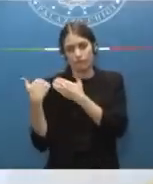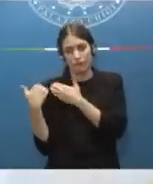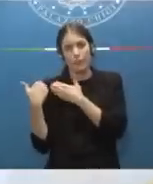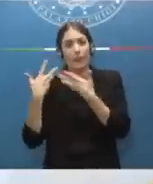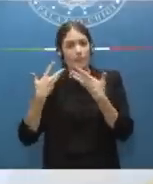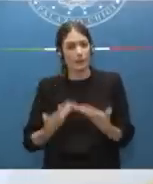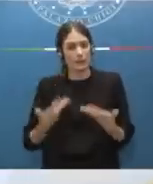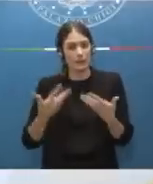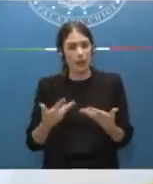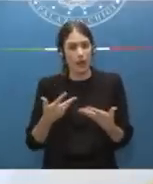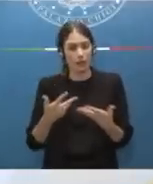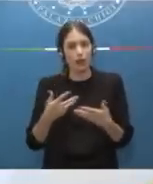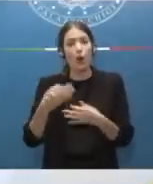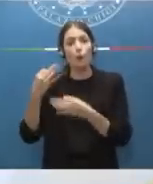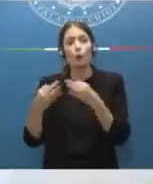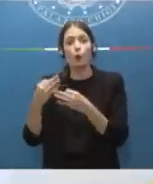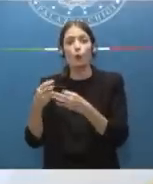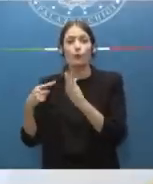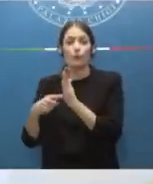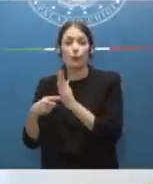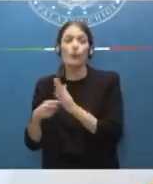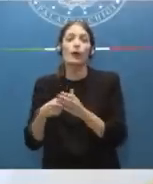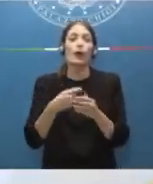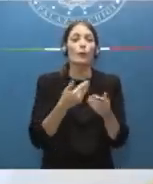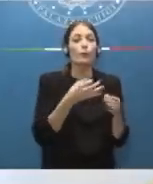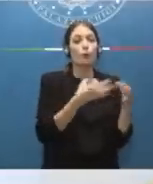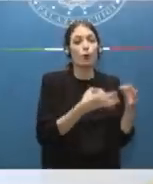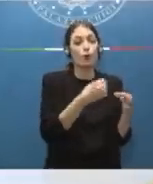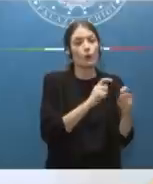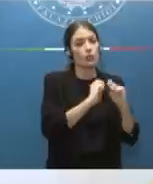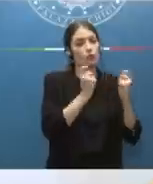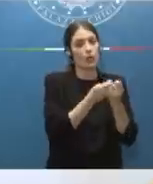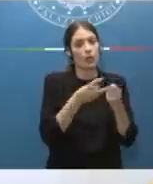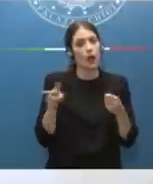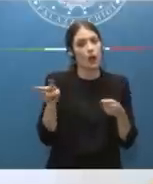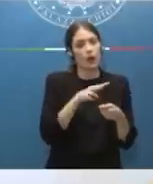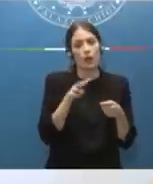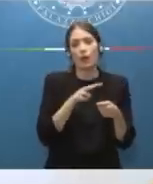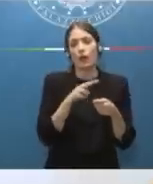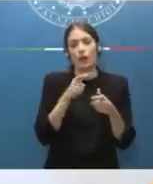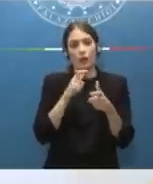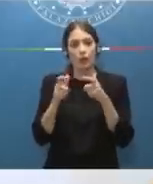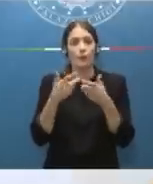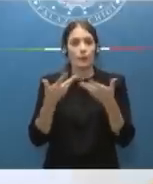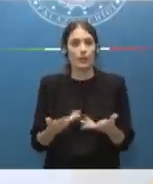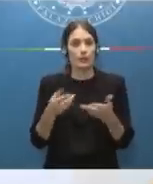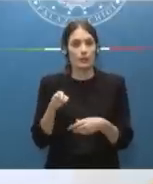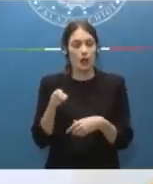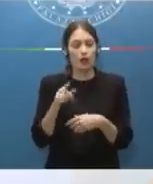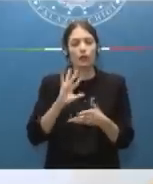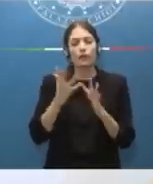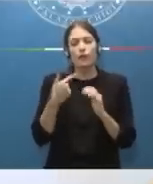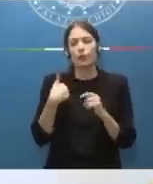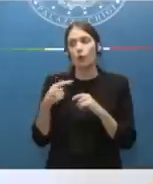della Repubblica sia delle procure generali e quindi abbiamo, ripeto, raccolto questo grido di